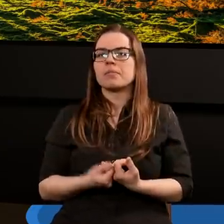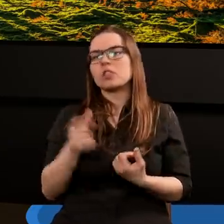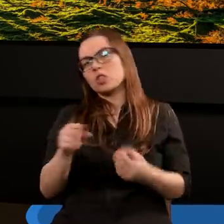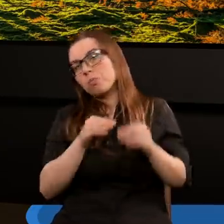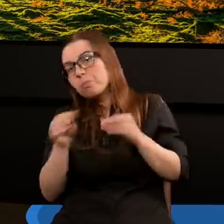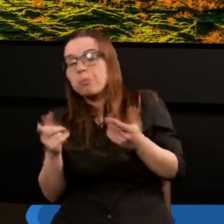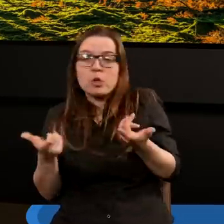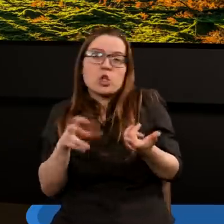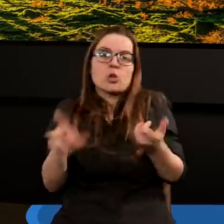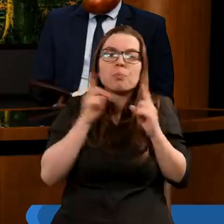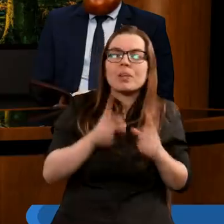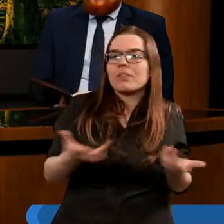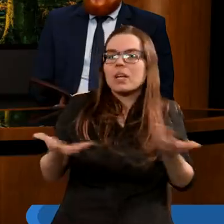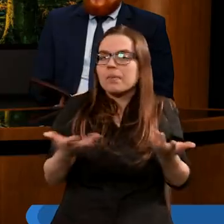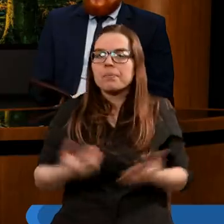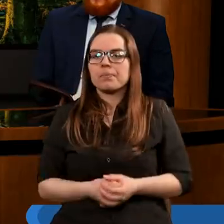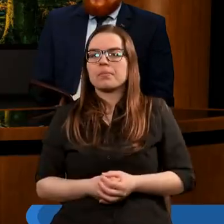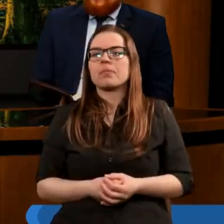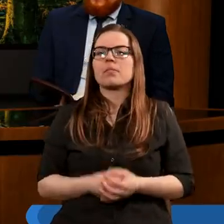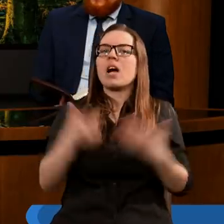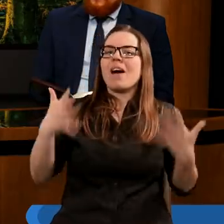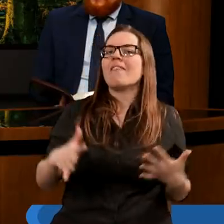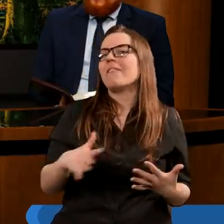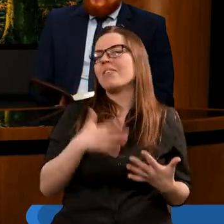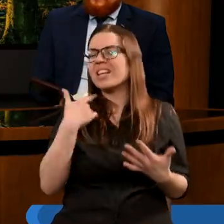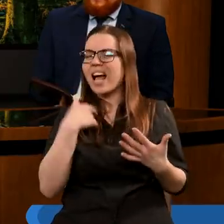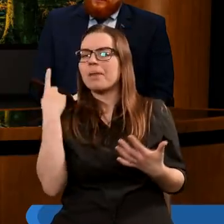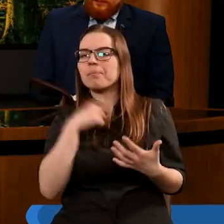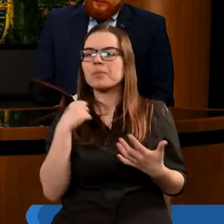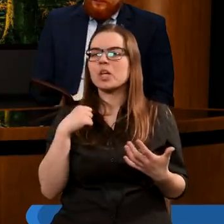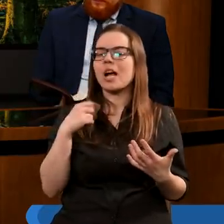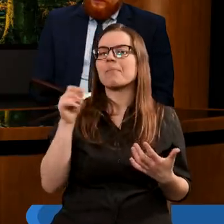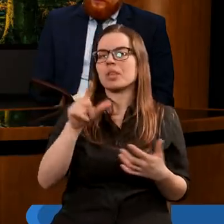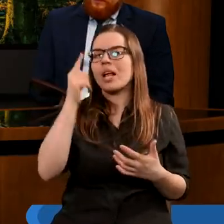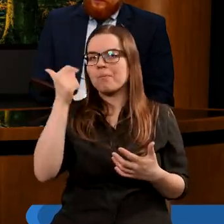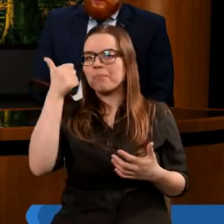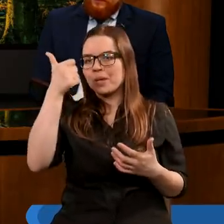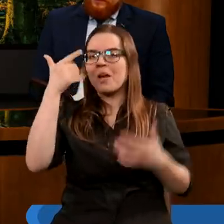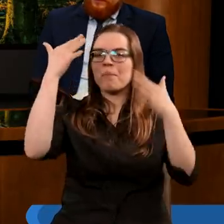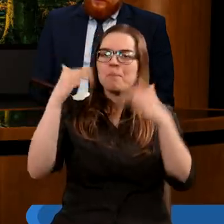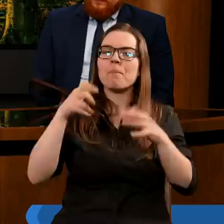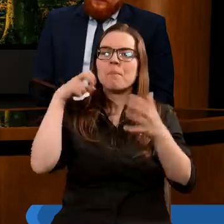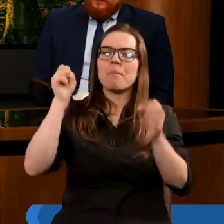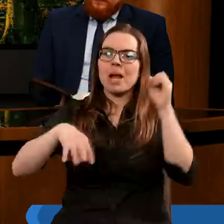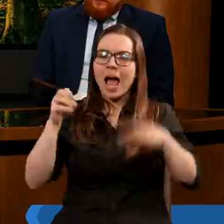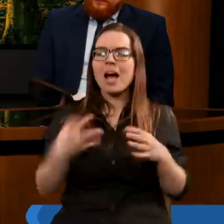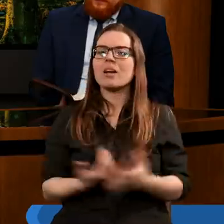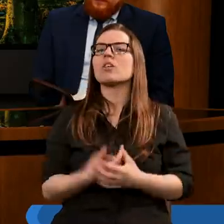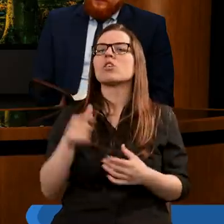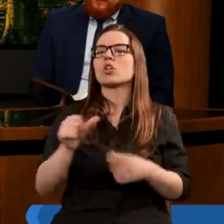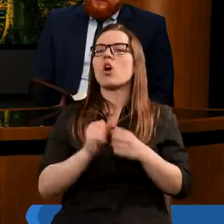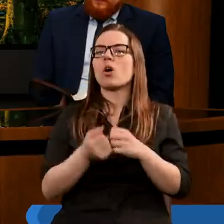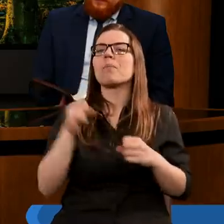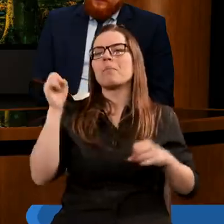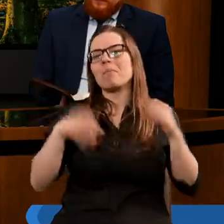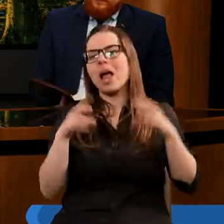tam przenośnia? Mirku. No wydaje się, że te pierwsze, tych pięć plag, są to